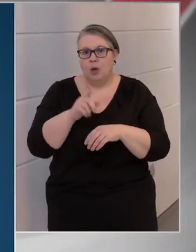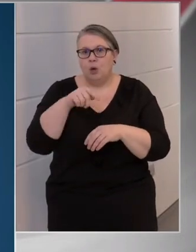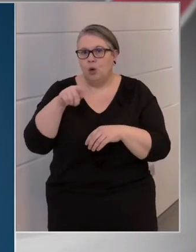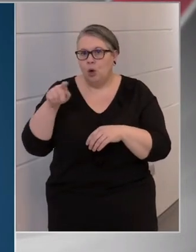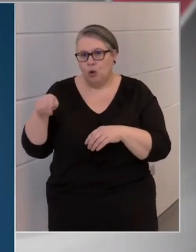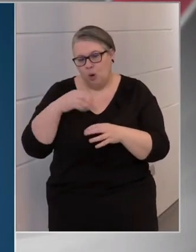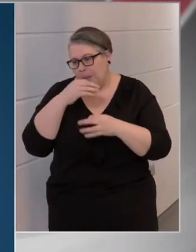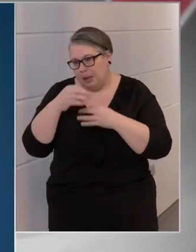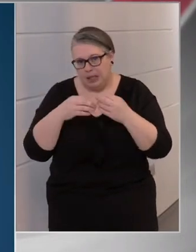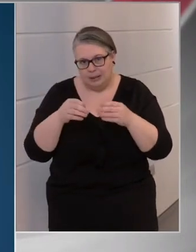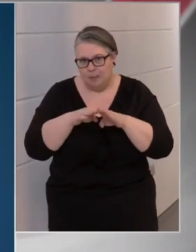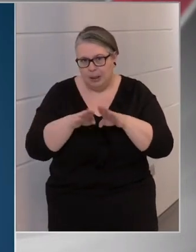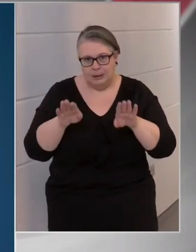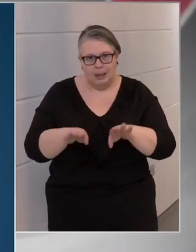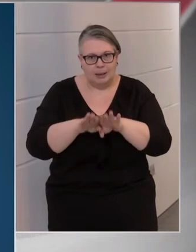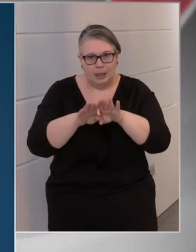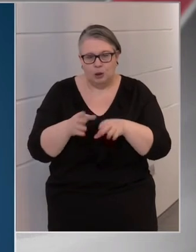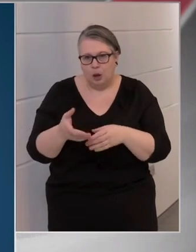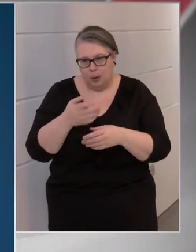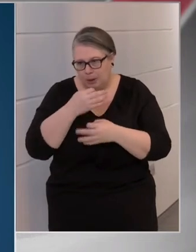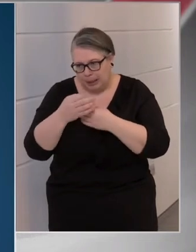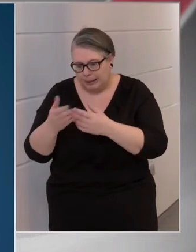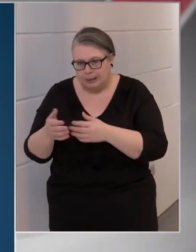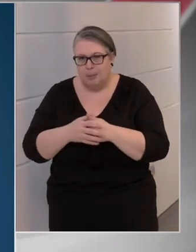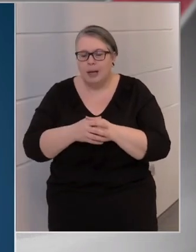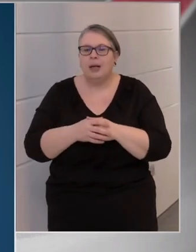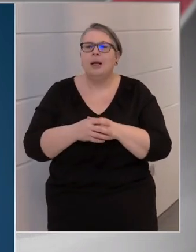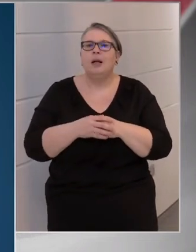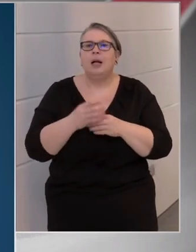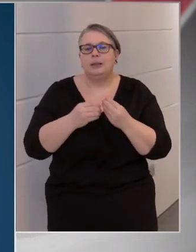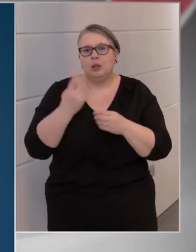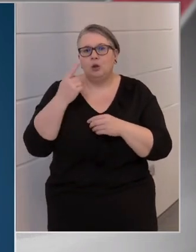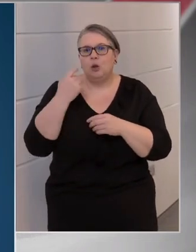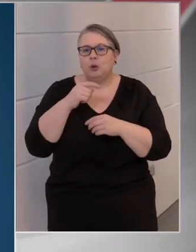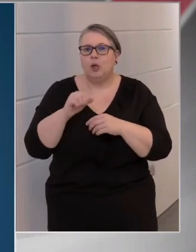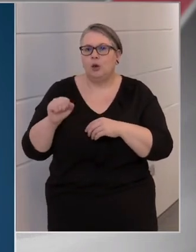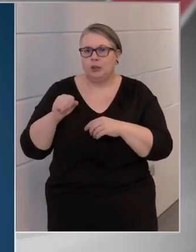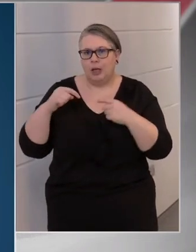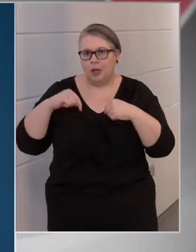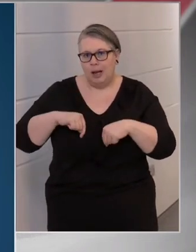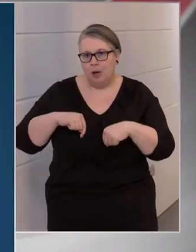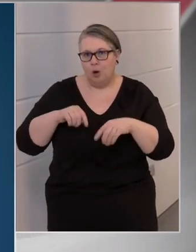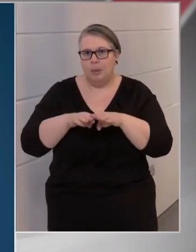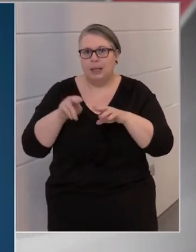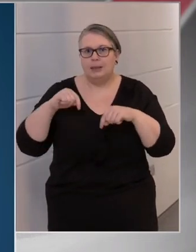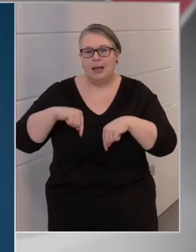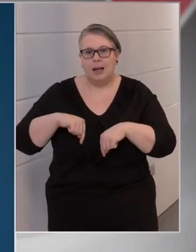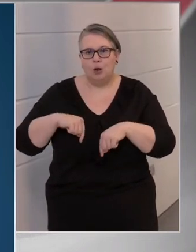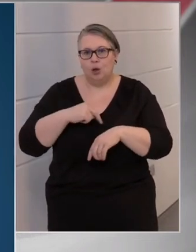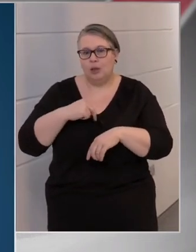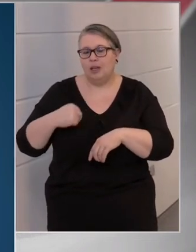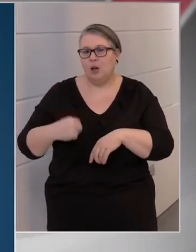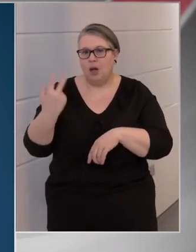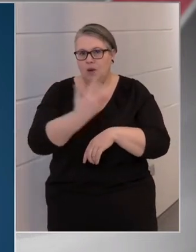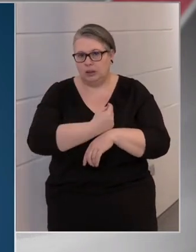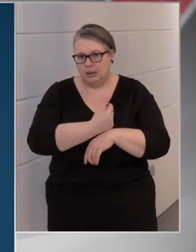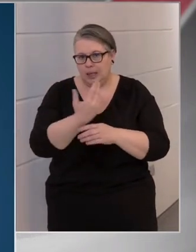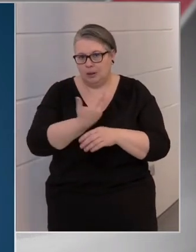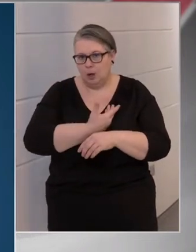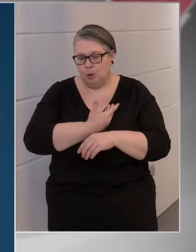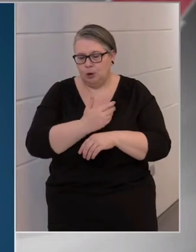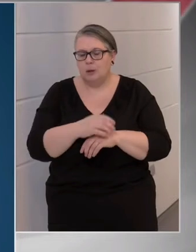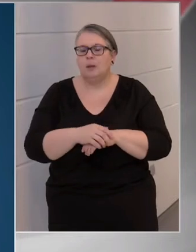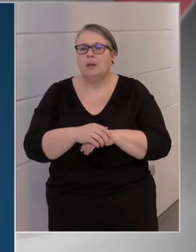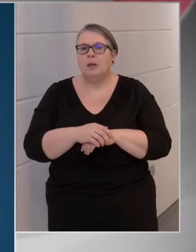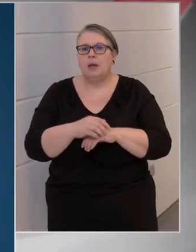nem kérdeztem végig a minisztertársaimat, azért csak azt tudom mondani, hogy a köztársági elnököt és a miniszterelnököt kínai vakcinával oltották be,